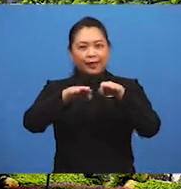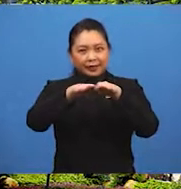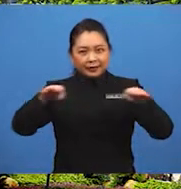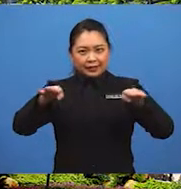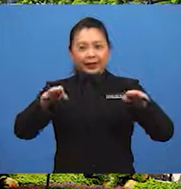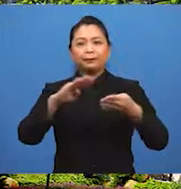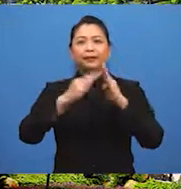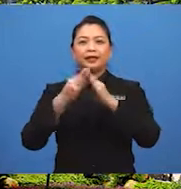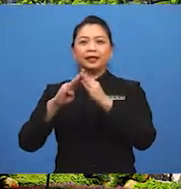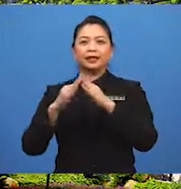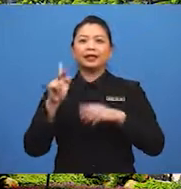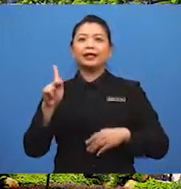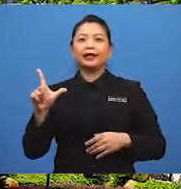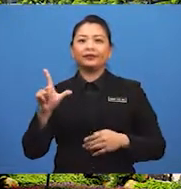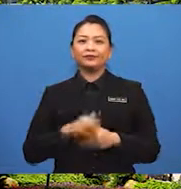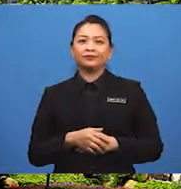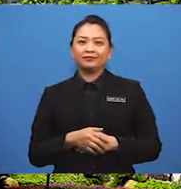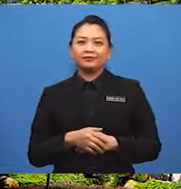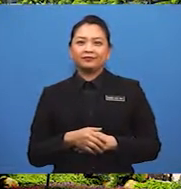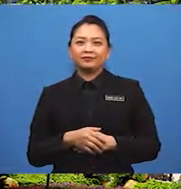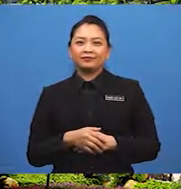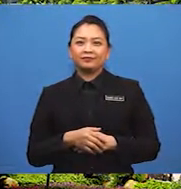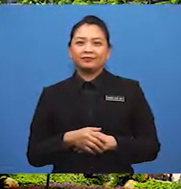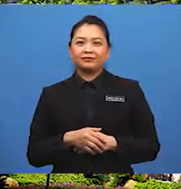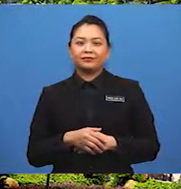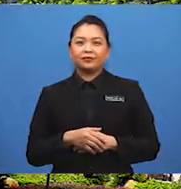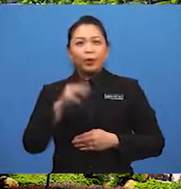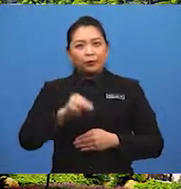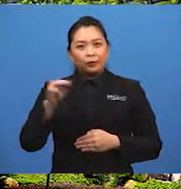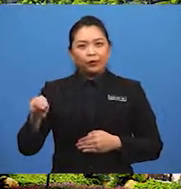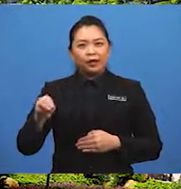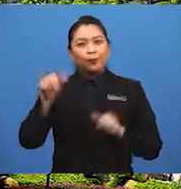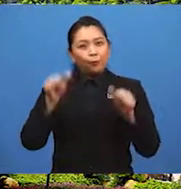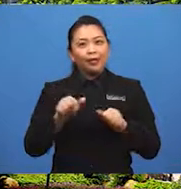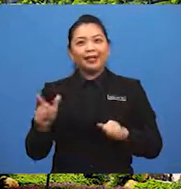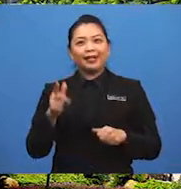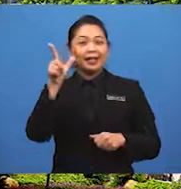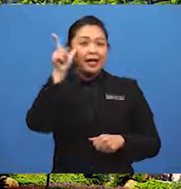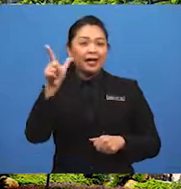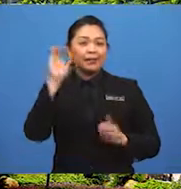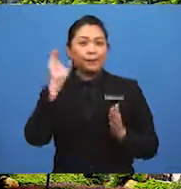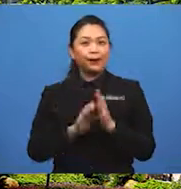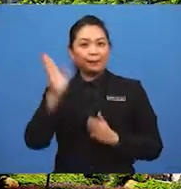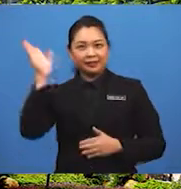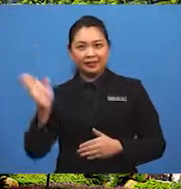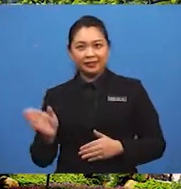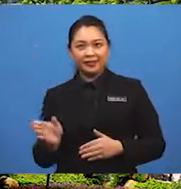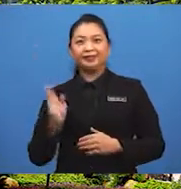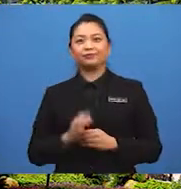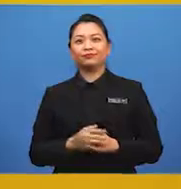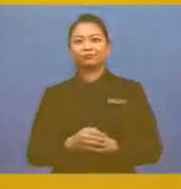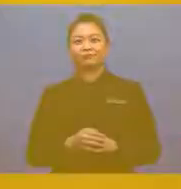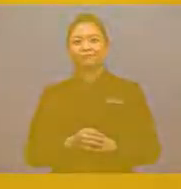landscape bandar Kuala Lumpur. Murid-murid bolehlah lihat gambar pada paparan